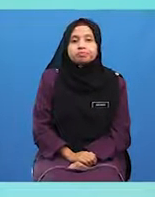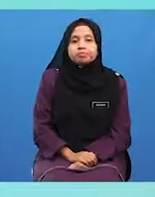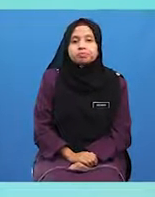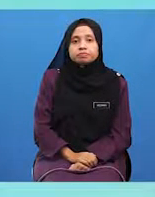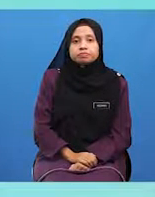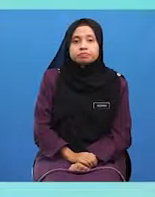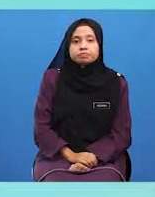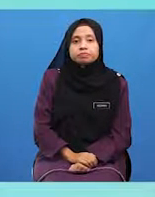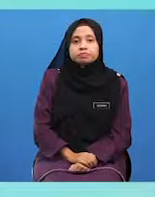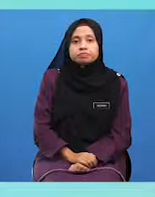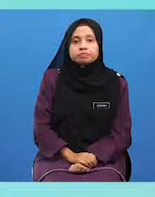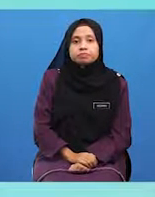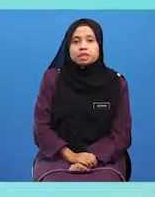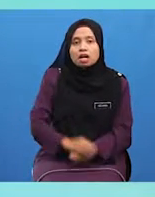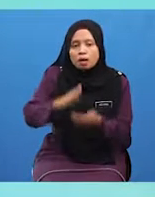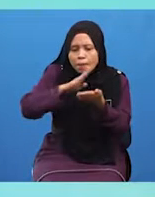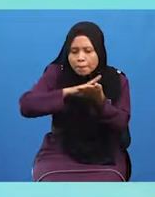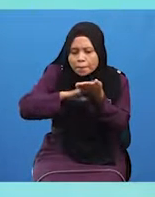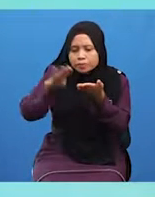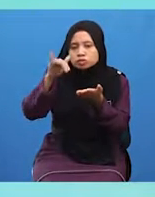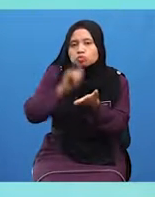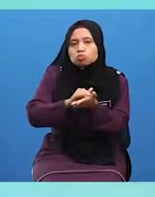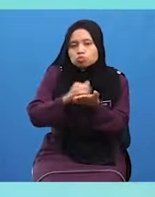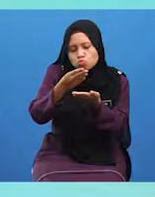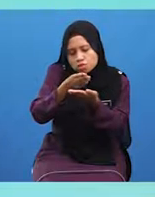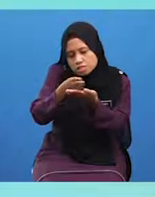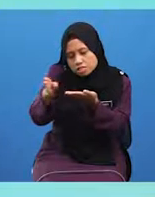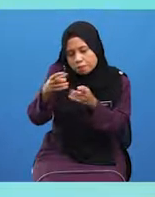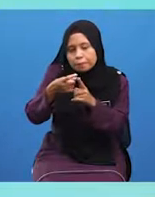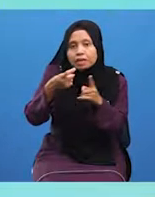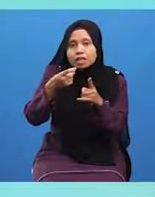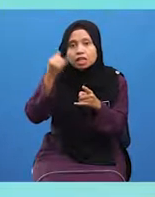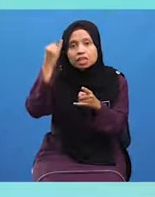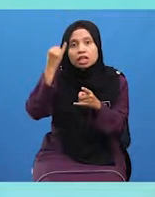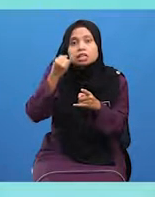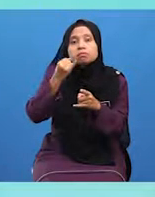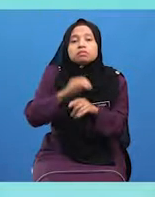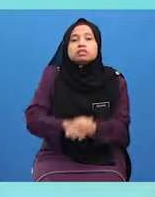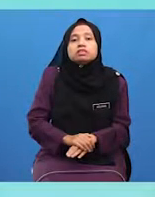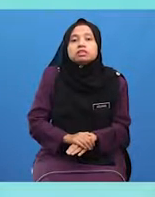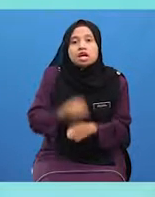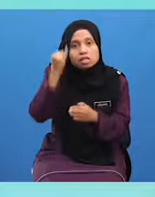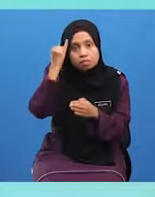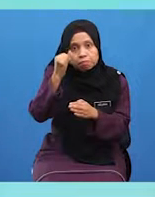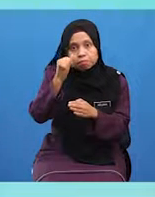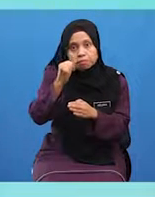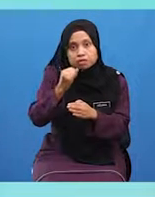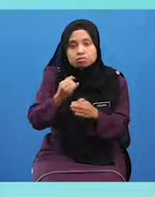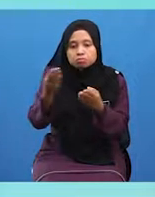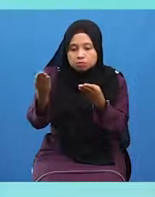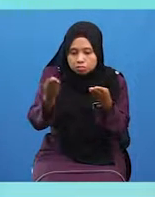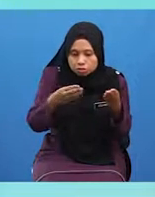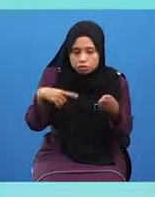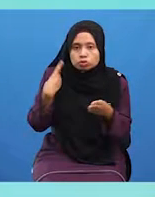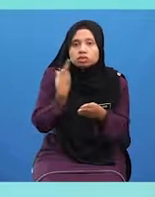Kebersihan Itu Sebahagian Daripada Iman Iman Membawa